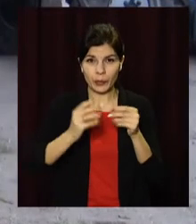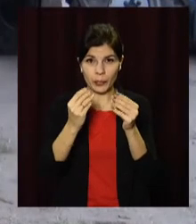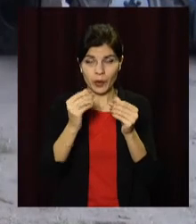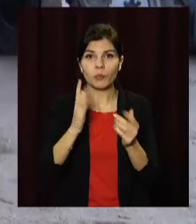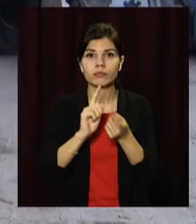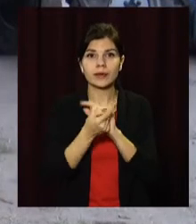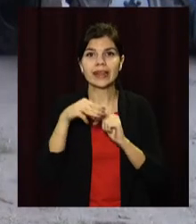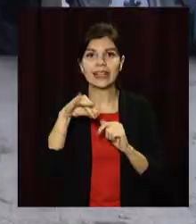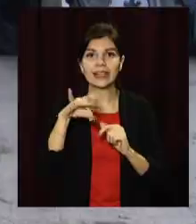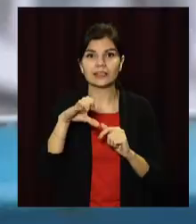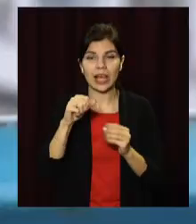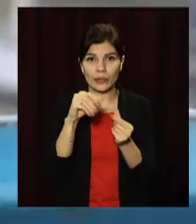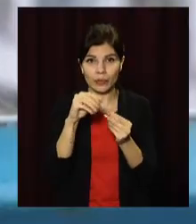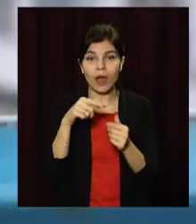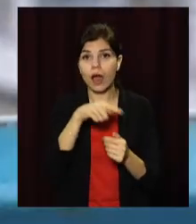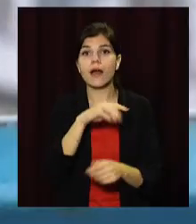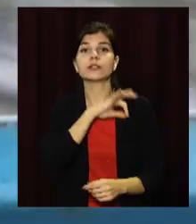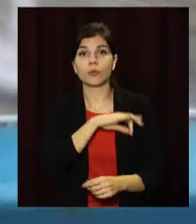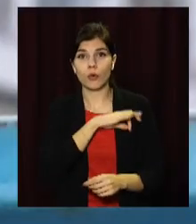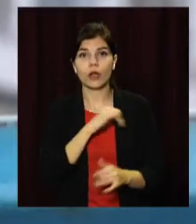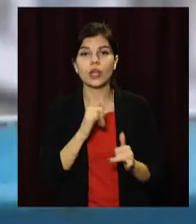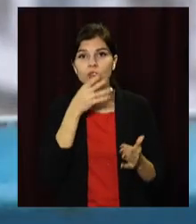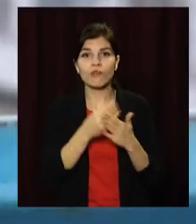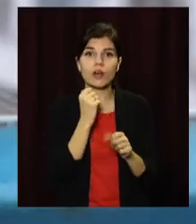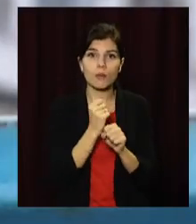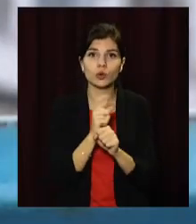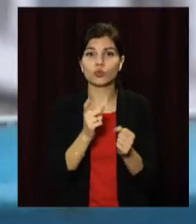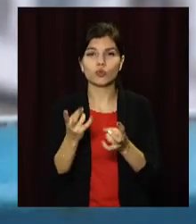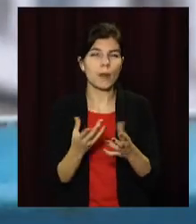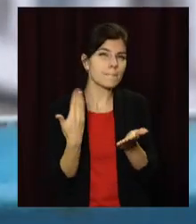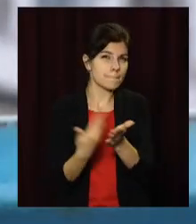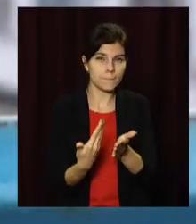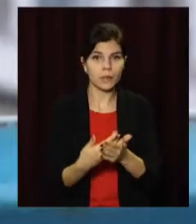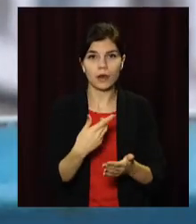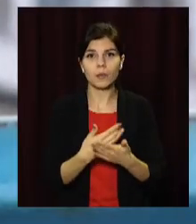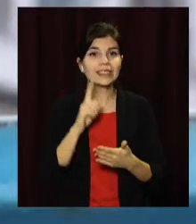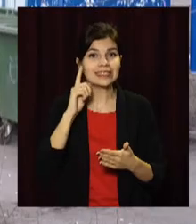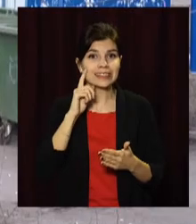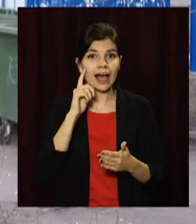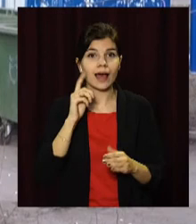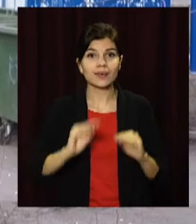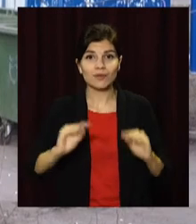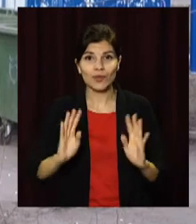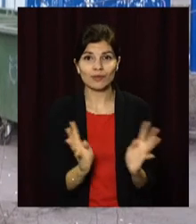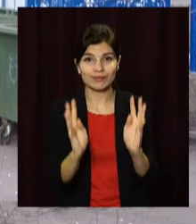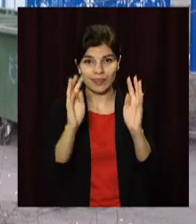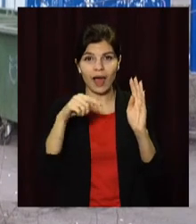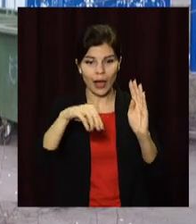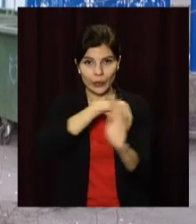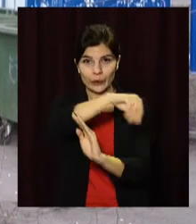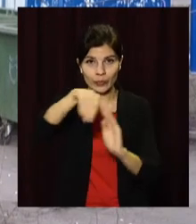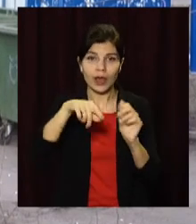тирсу. А потім цей матеріал комунальники використають у своїй роботі, наприклад, при висадці зелених насаджень або ж для